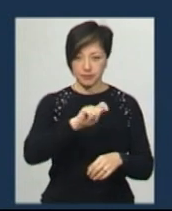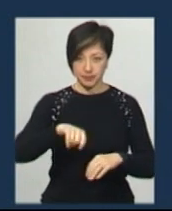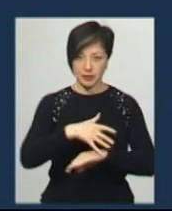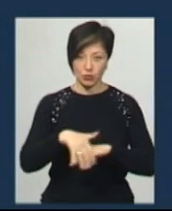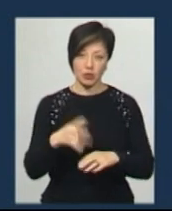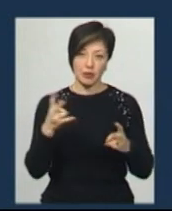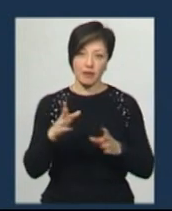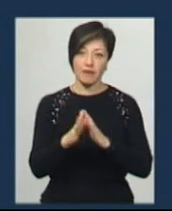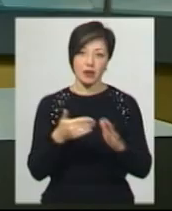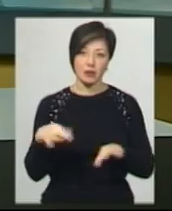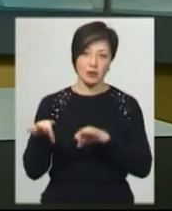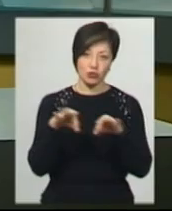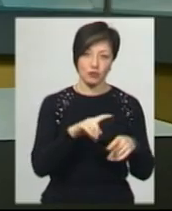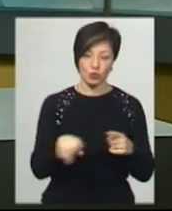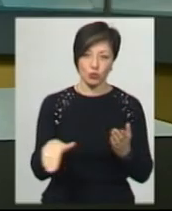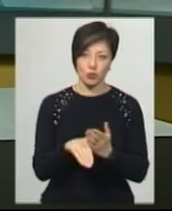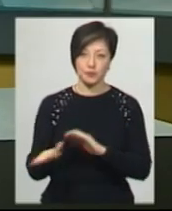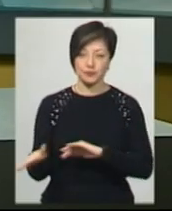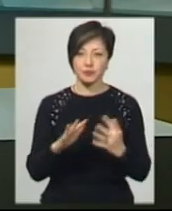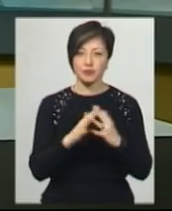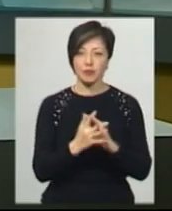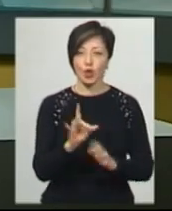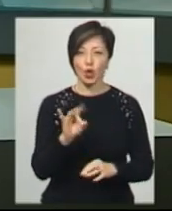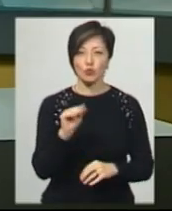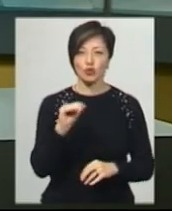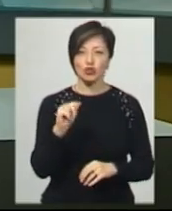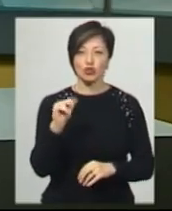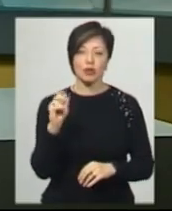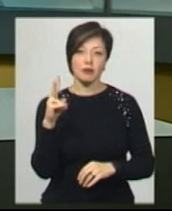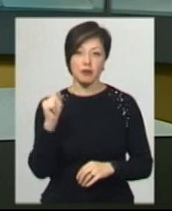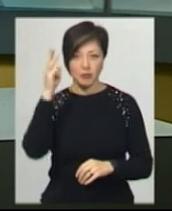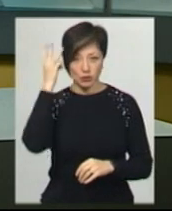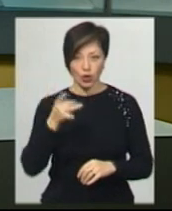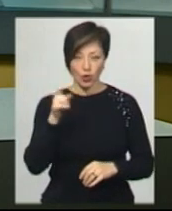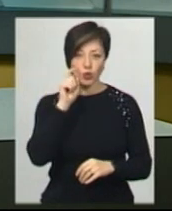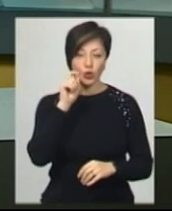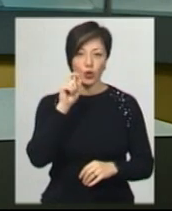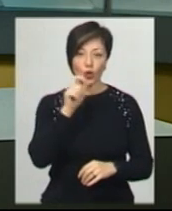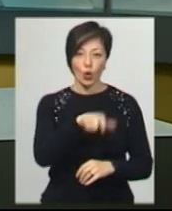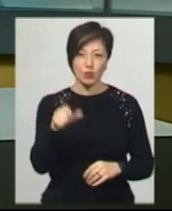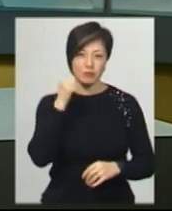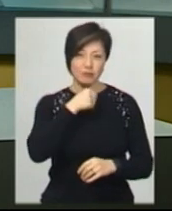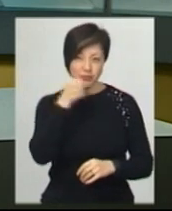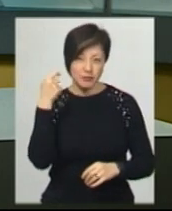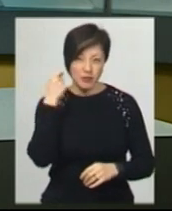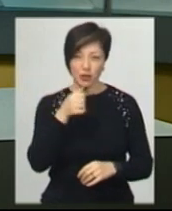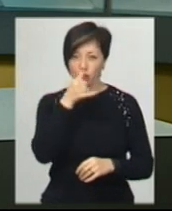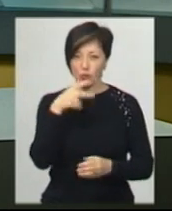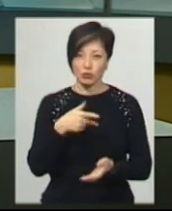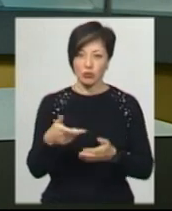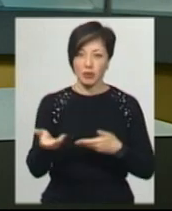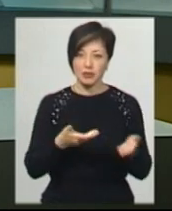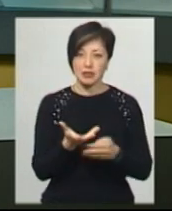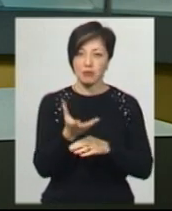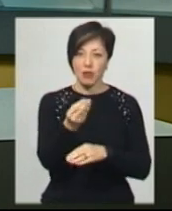швидку. У селі Рожичанка Хмельницького району люди похилого віку та ті, хто не може пересуватися, сплачують